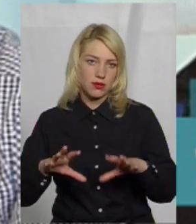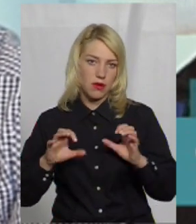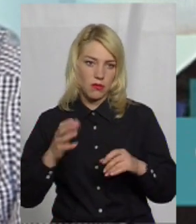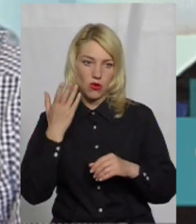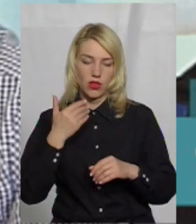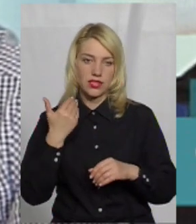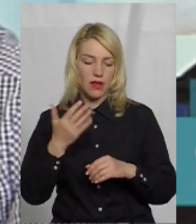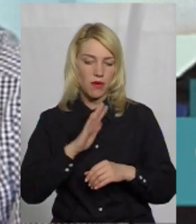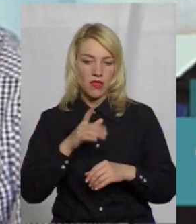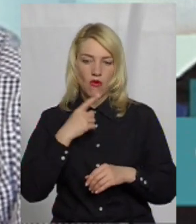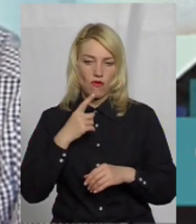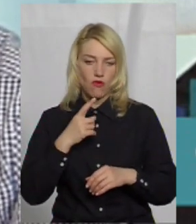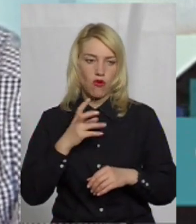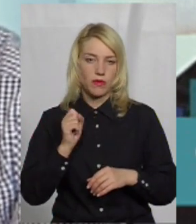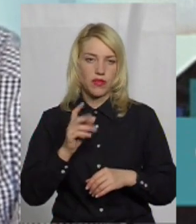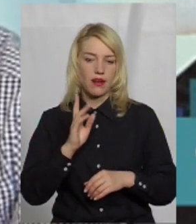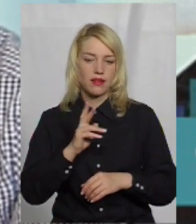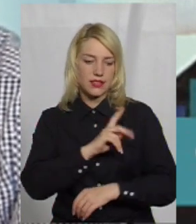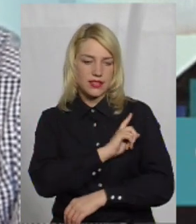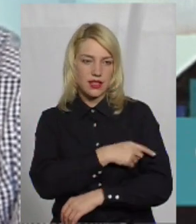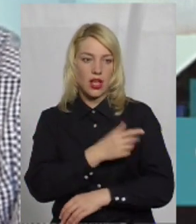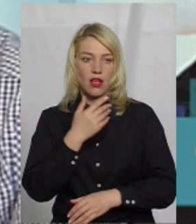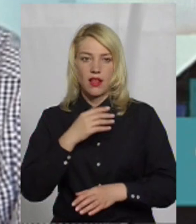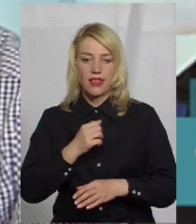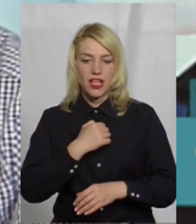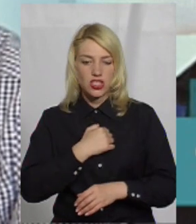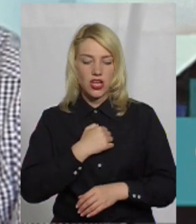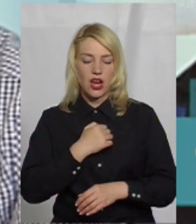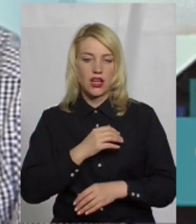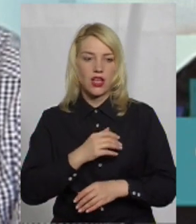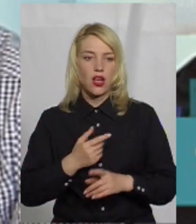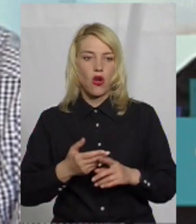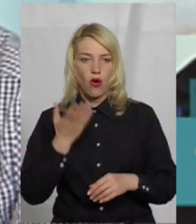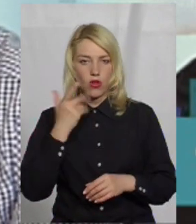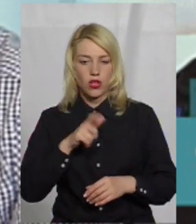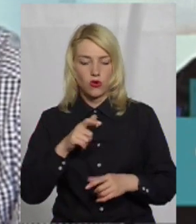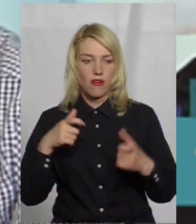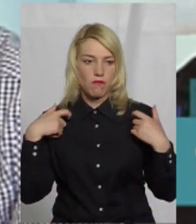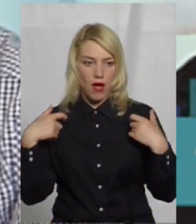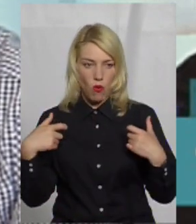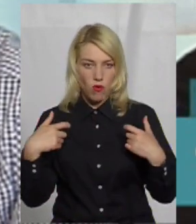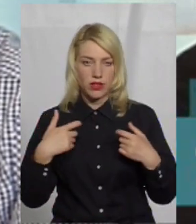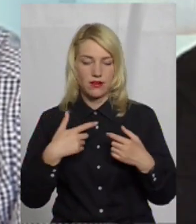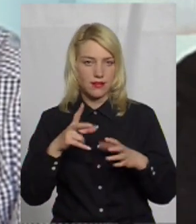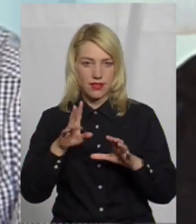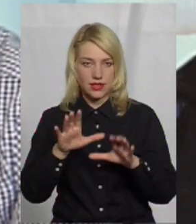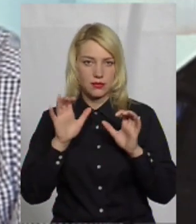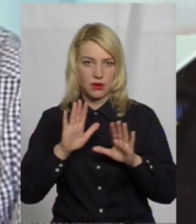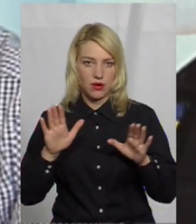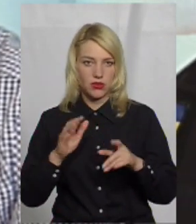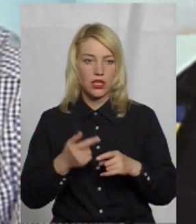з позиції сили. На жаль, нас люди розуміють, якщо говорить людина в погонах, ми також своїми силами проводимо роз'яснювальну роботу, побережувальну роботу.